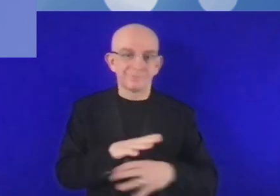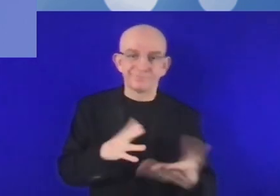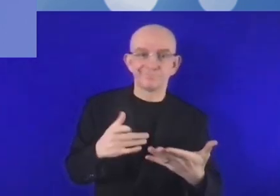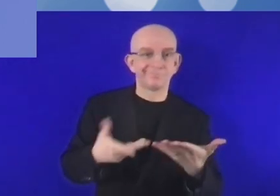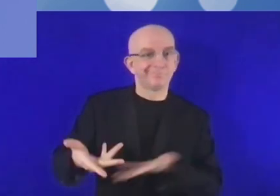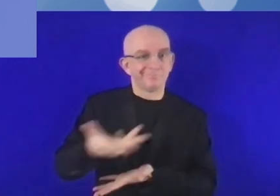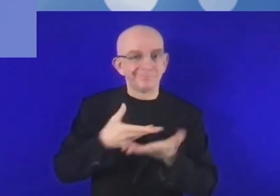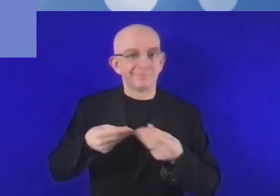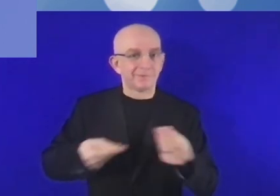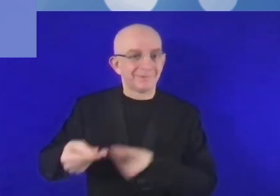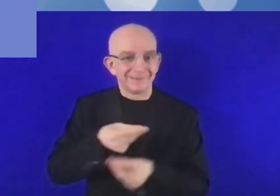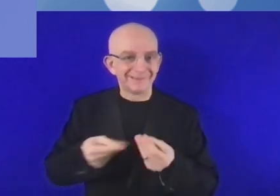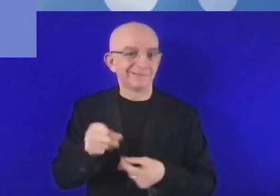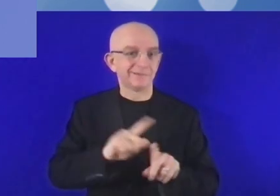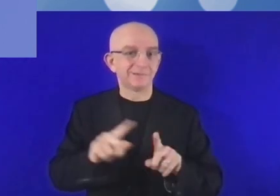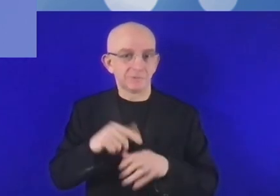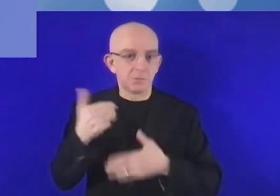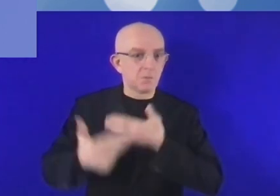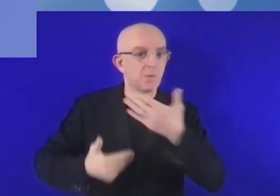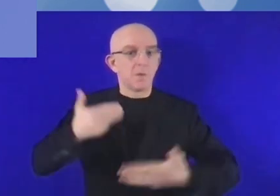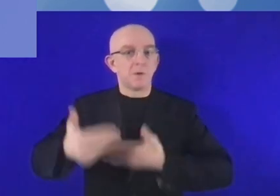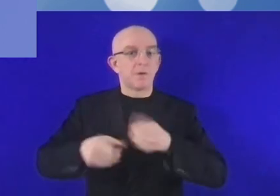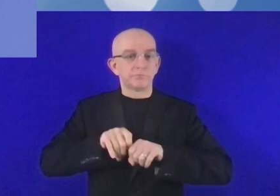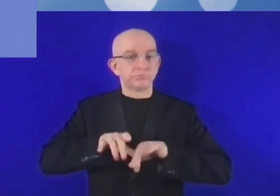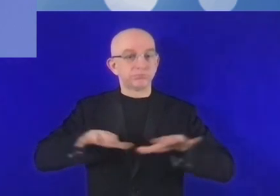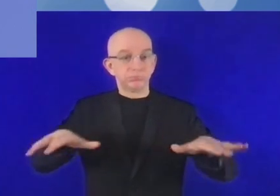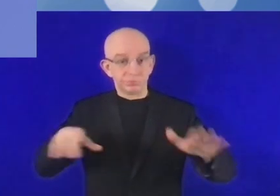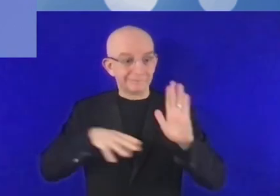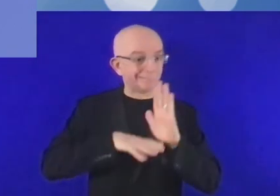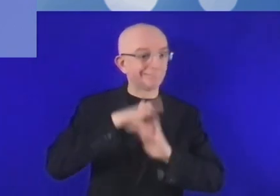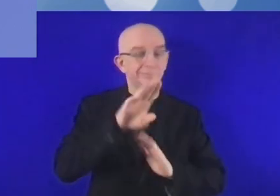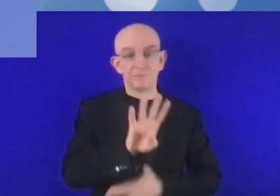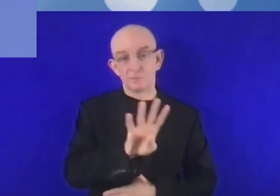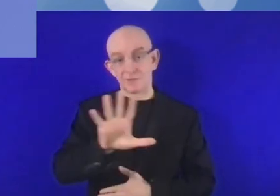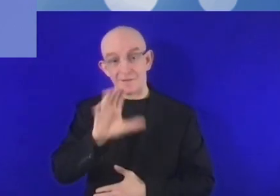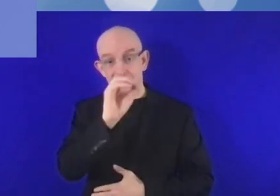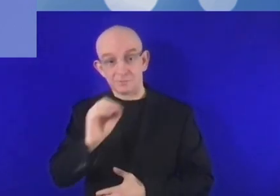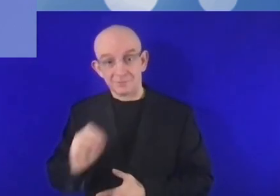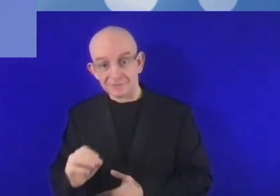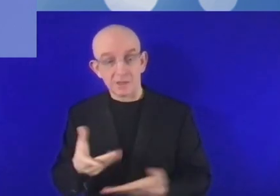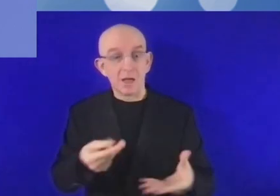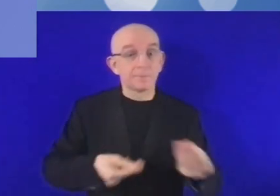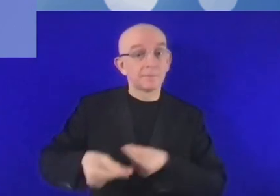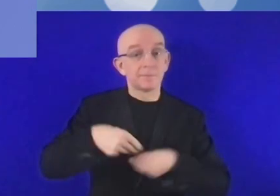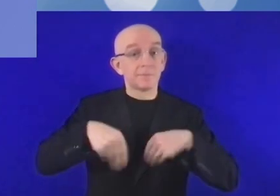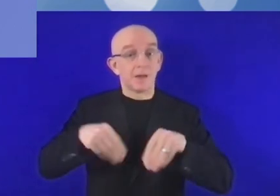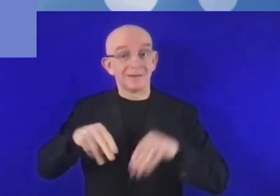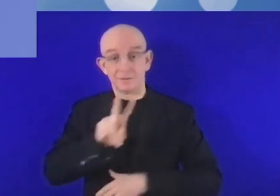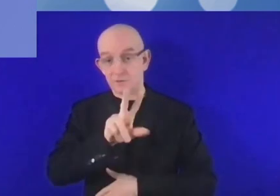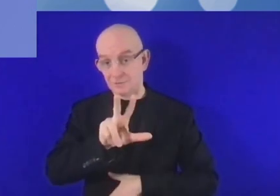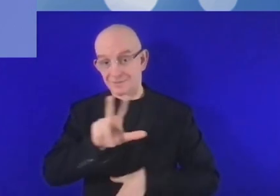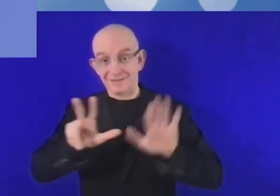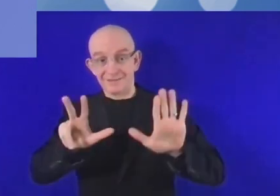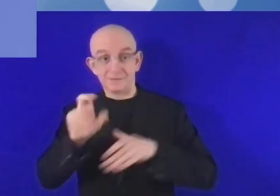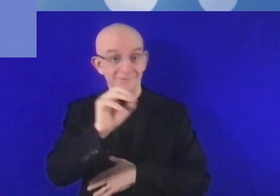plateformes numériques pour les entreprises. Les entreprises utilisent aussi les réseaux sociaux. Tout cela, ce sont des processus dont nous sommes